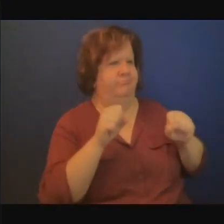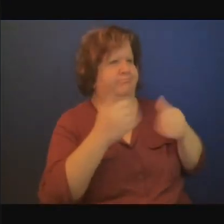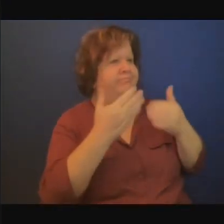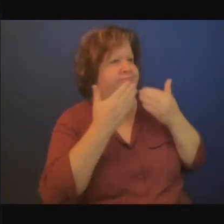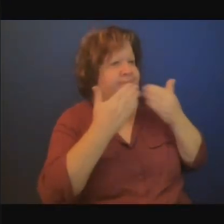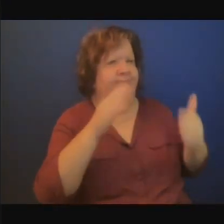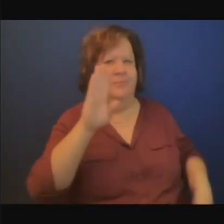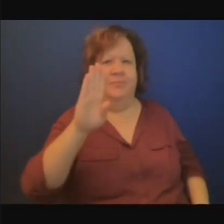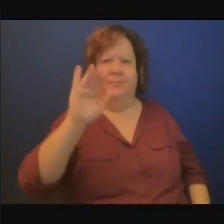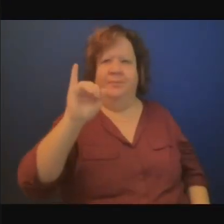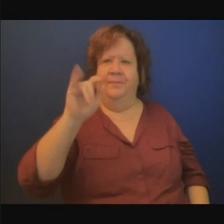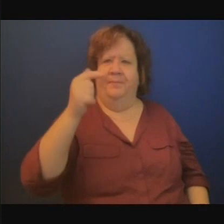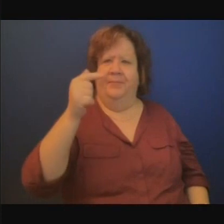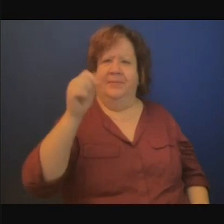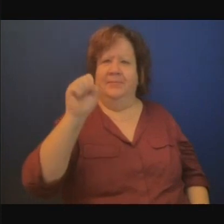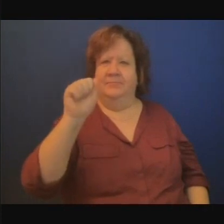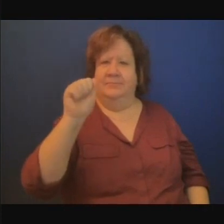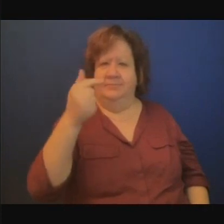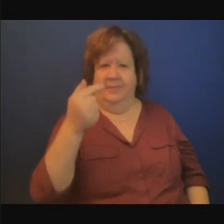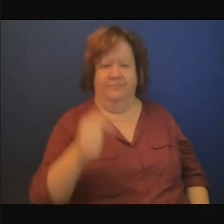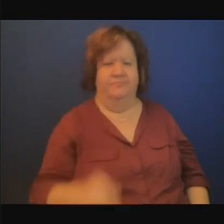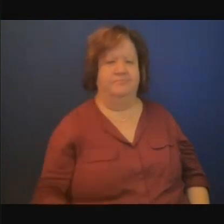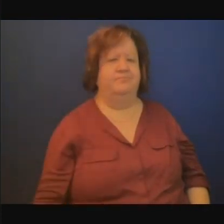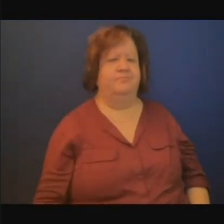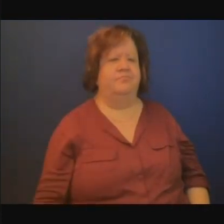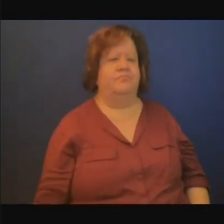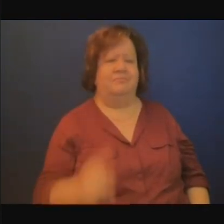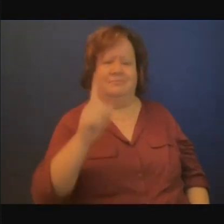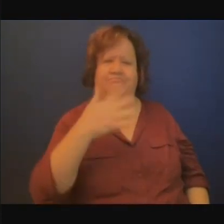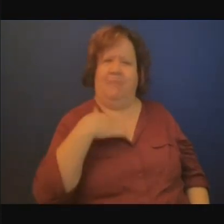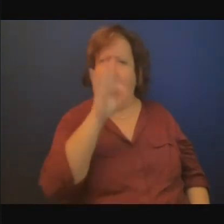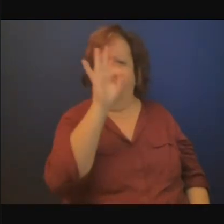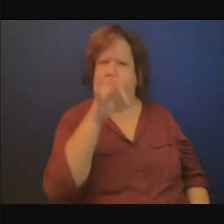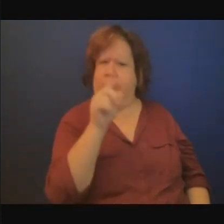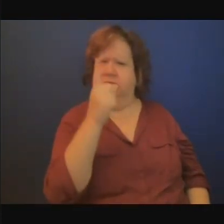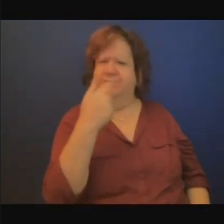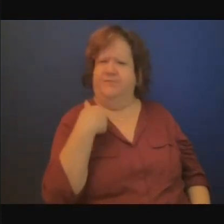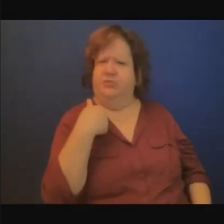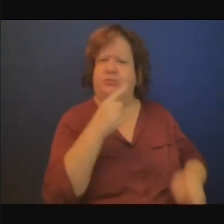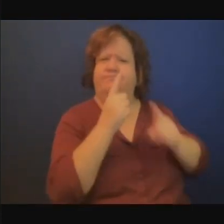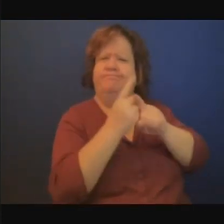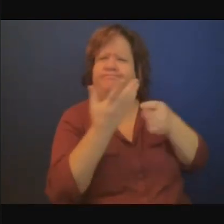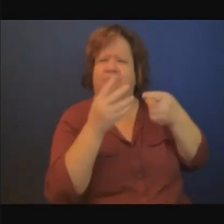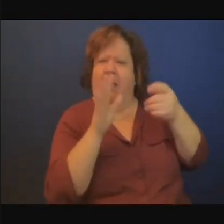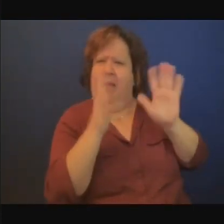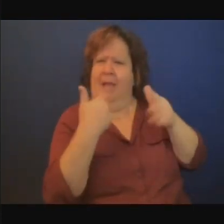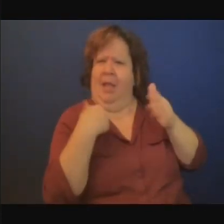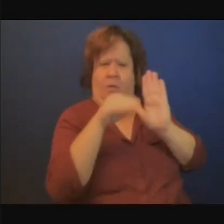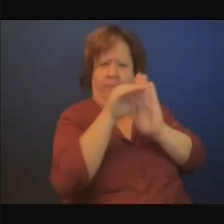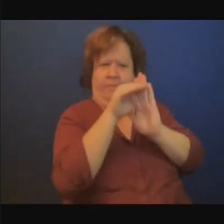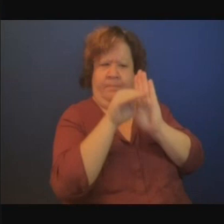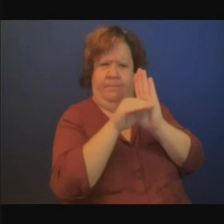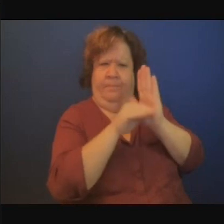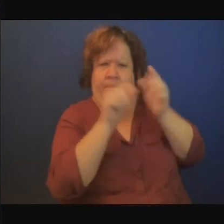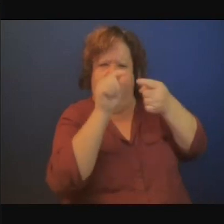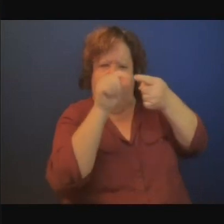Ma première question sur les NDC, les contributions déterminées au niveau national.